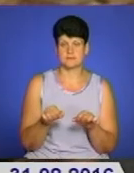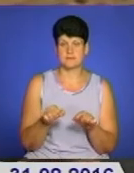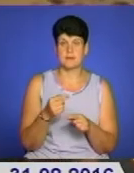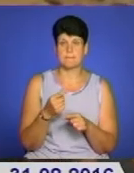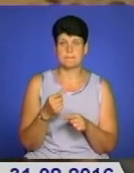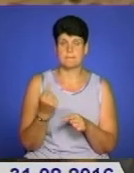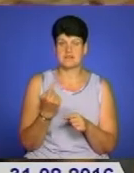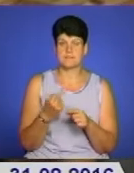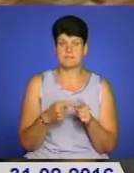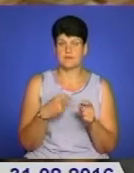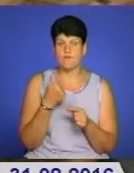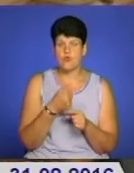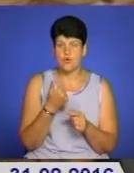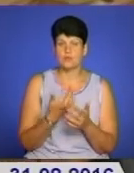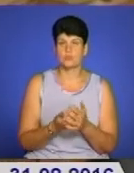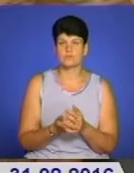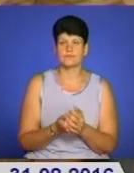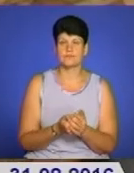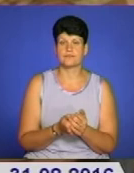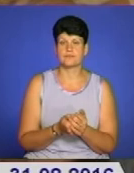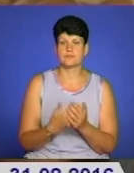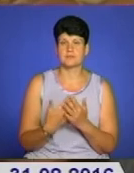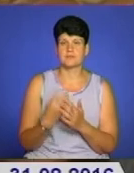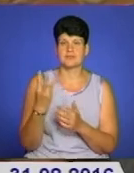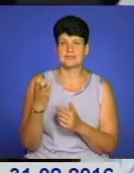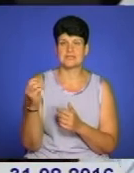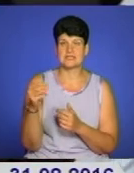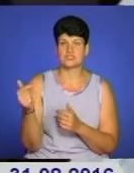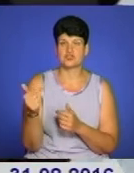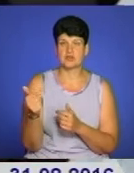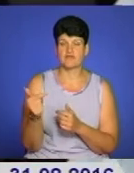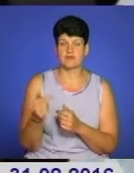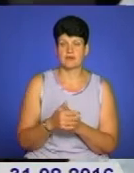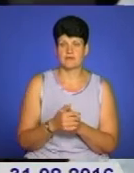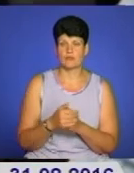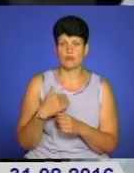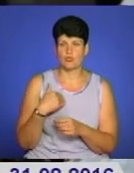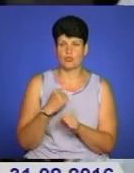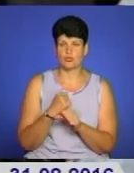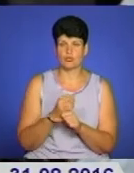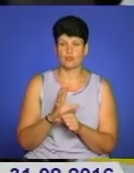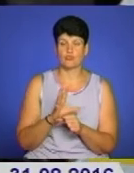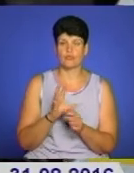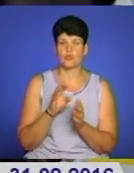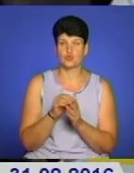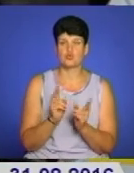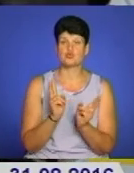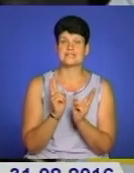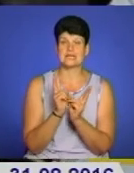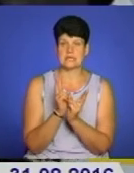півроку гривень, 300 в тиждень. Мою роботу входило зустрітися,